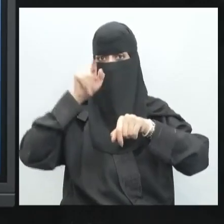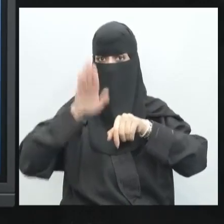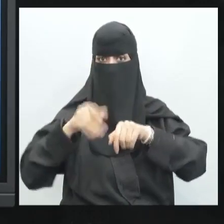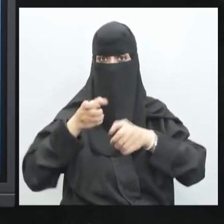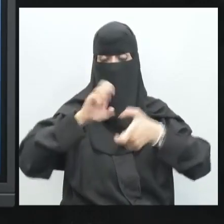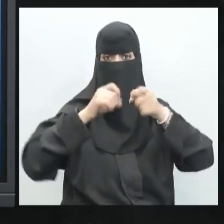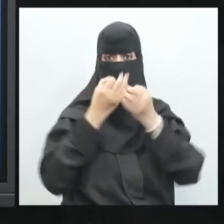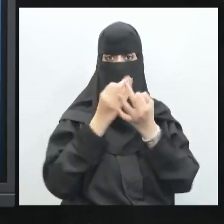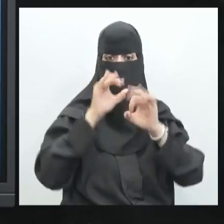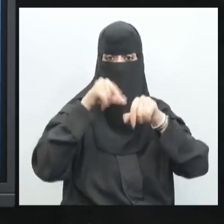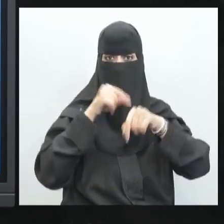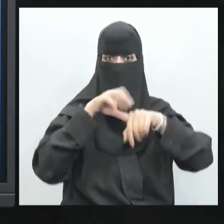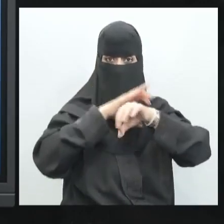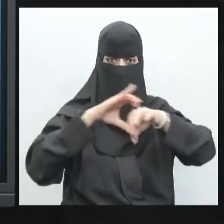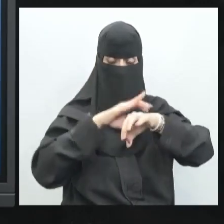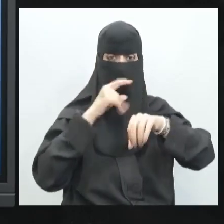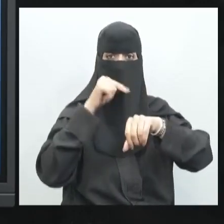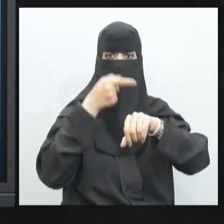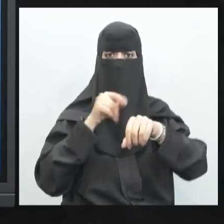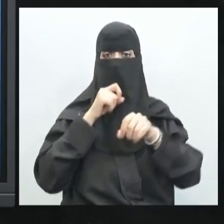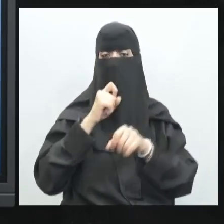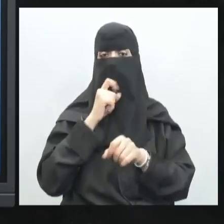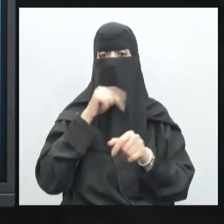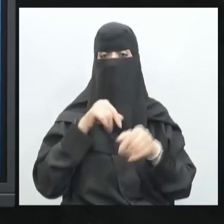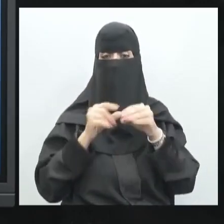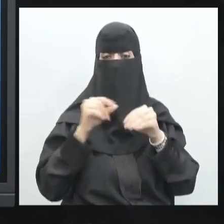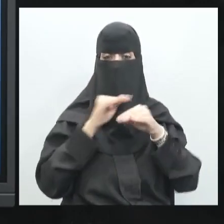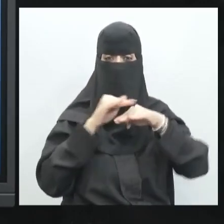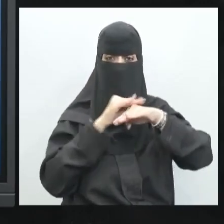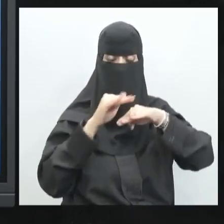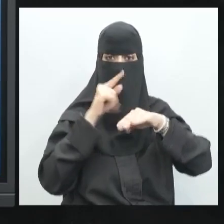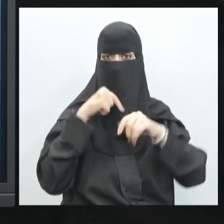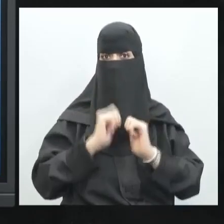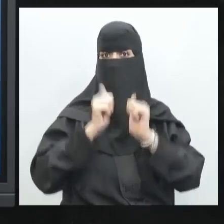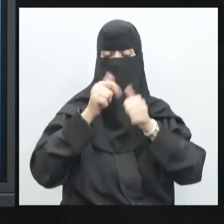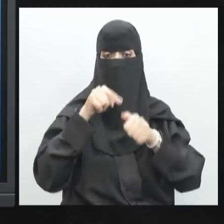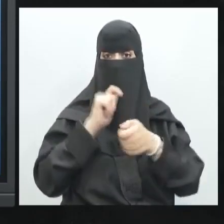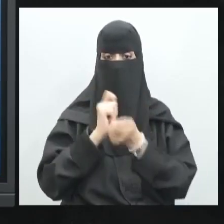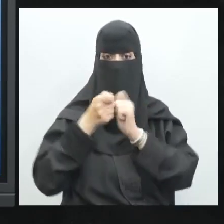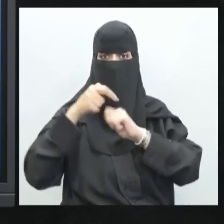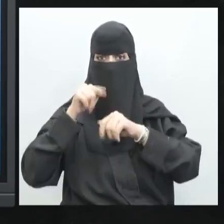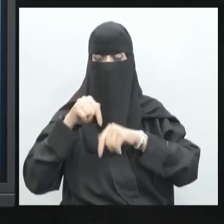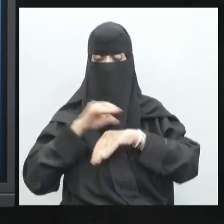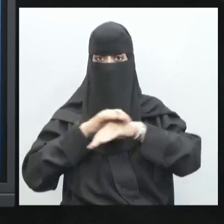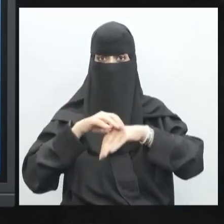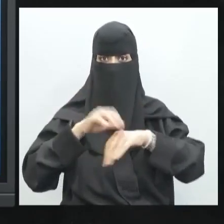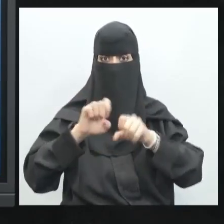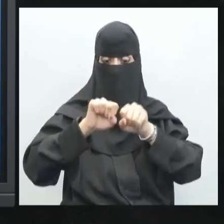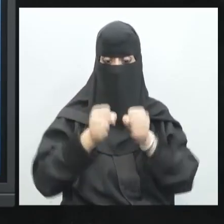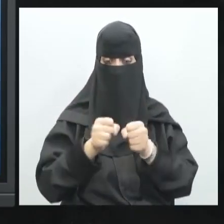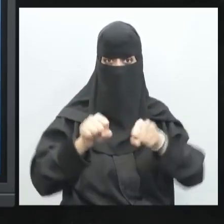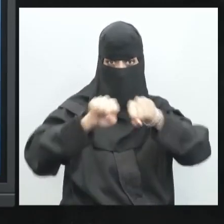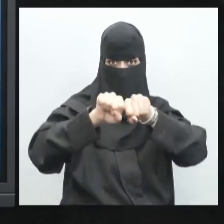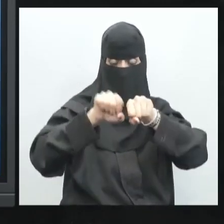الكالس ولكن هذا الكالس ذكرنا أنه ضعيف خفيف لا يستطيع حل أو التئام العظم لوحده